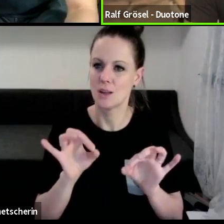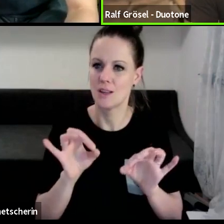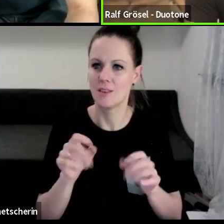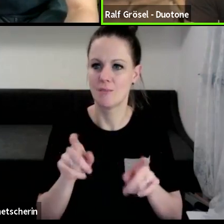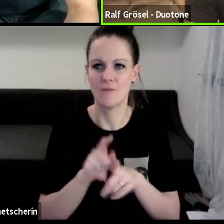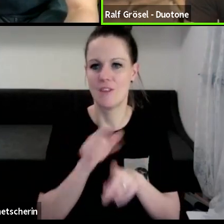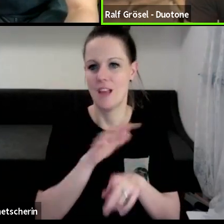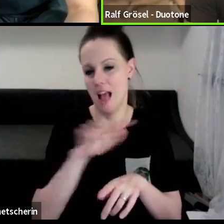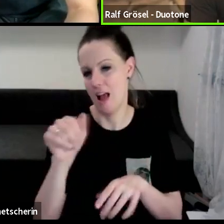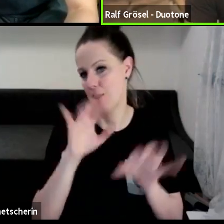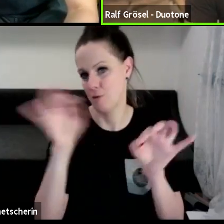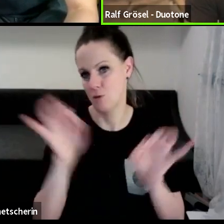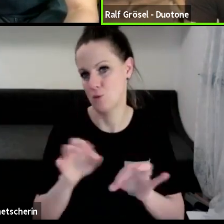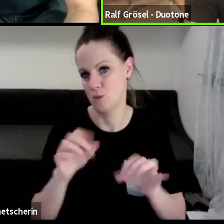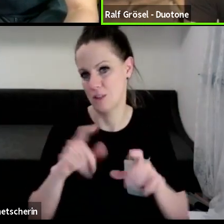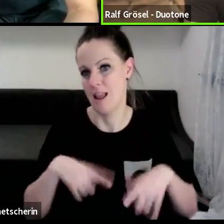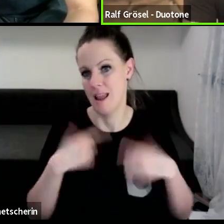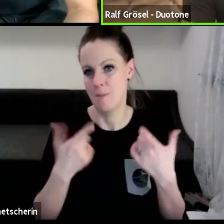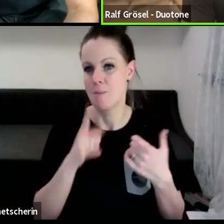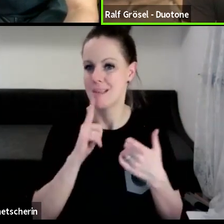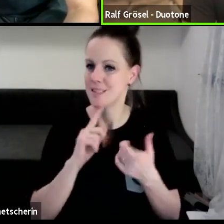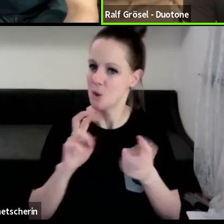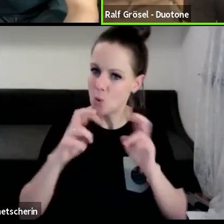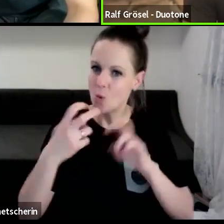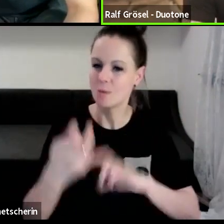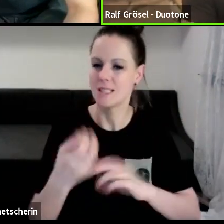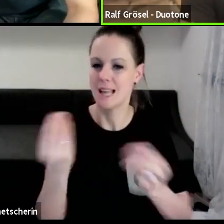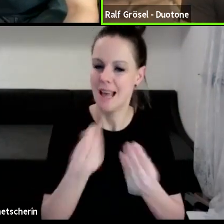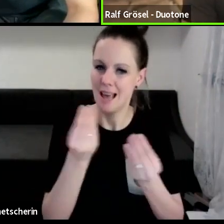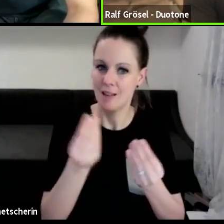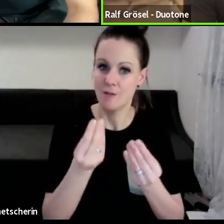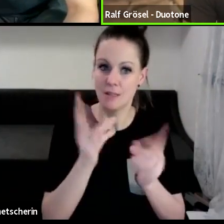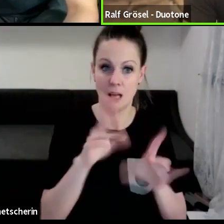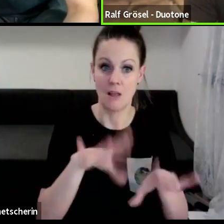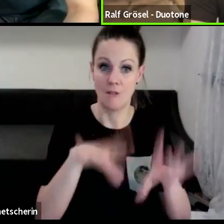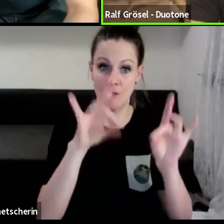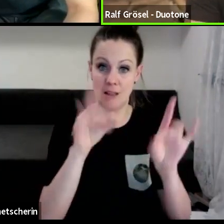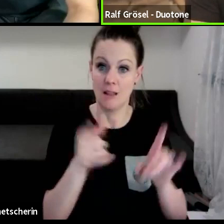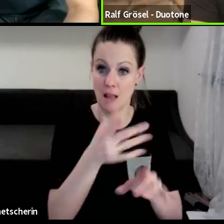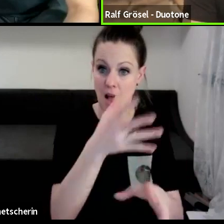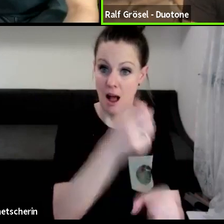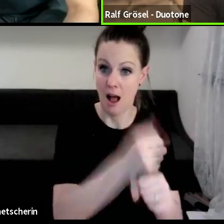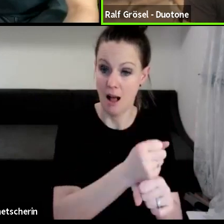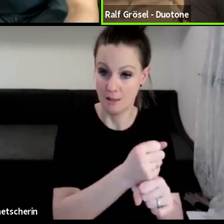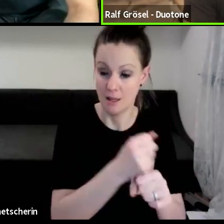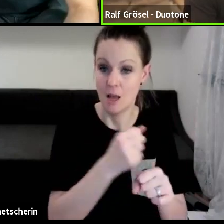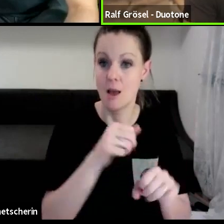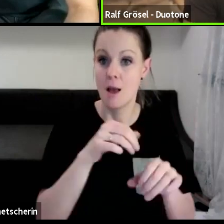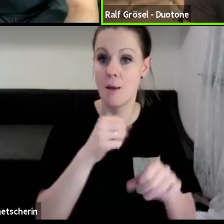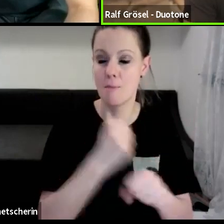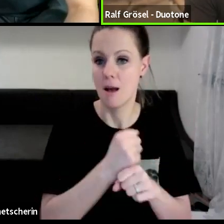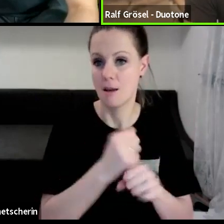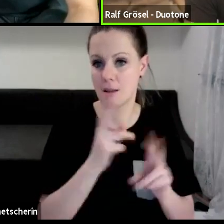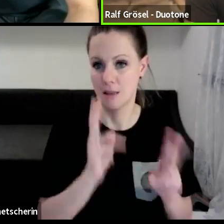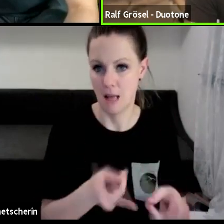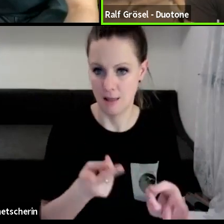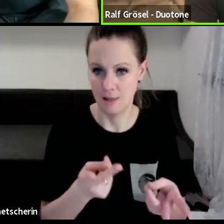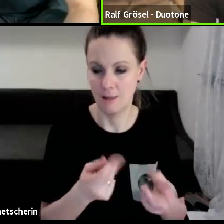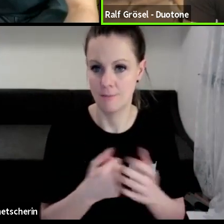sich selber auch versucht im Leben umzusetzen, tatsächlich irgendwo was zu finden, was wirklich nachhaltig ist und nicht nur in Marketing Nachhaltigkeit hat.